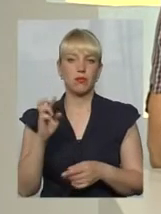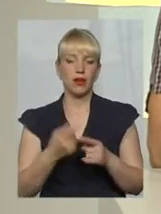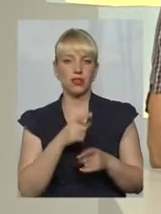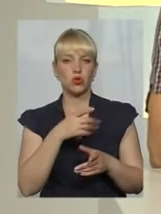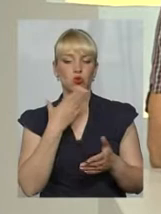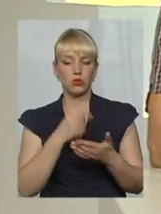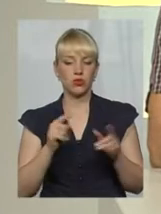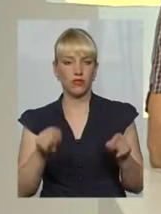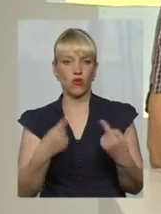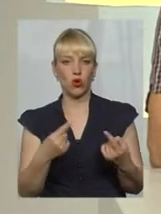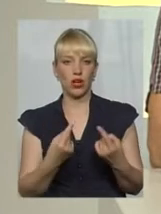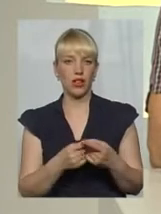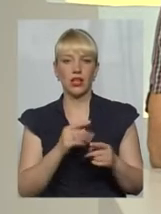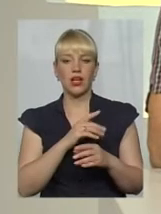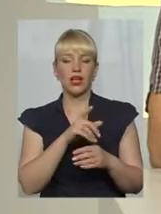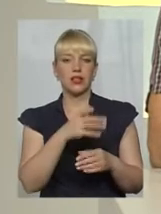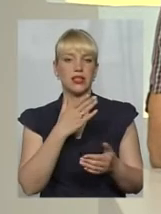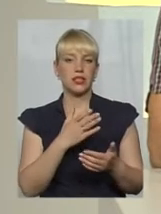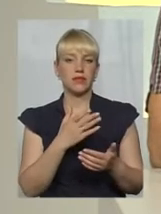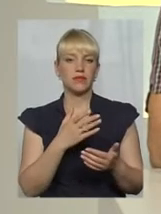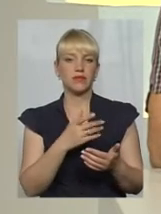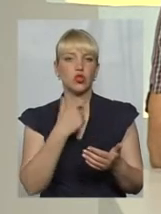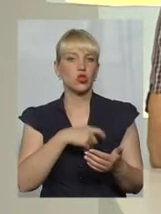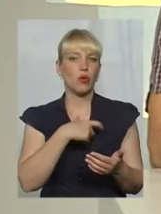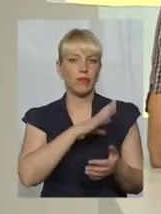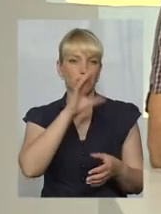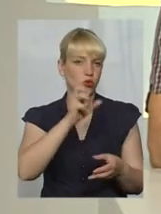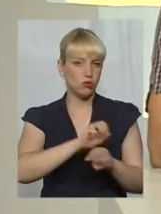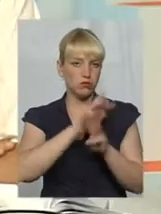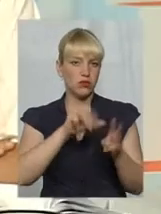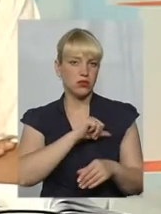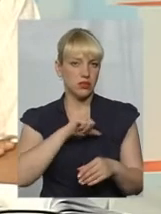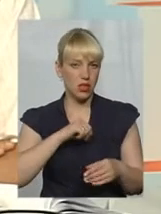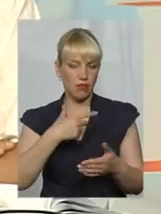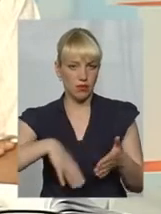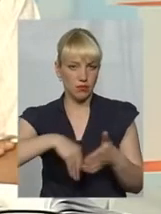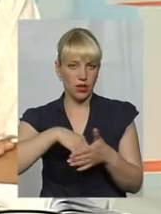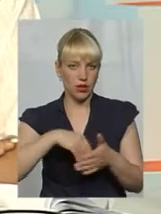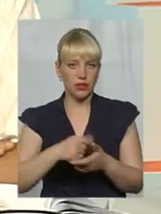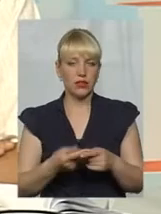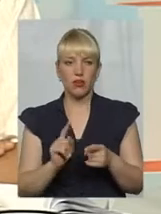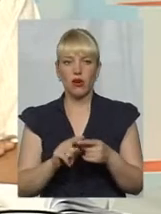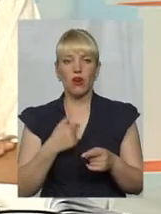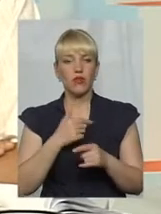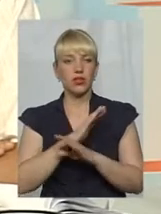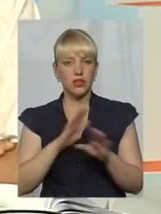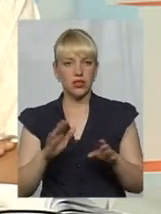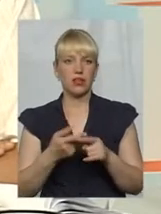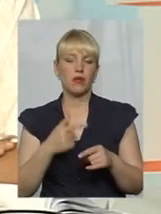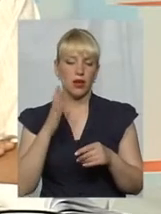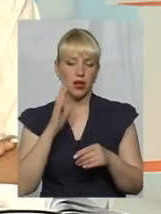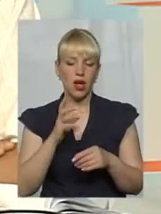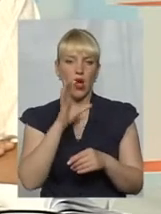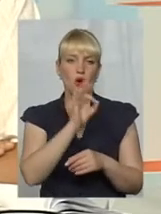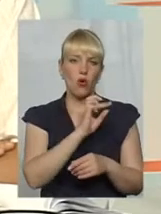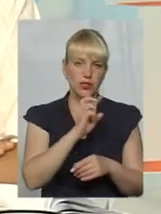самий будинок людям. Тобто, я думаю, що це ще раз посприяє мешканців до того, щоб вони створювали таке ОСВБ, не боячись того, що вони щось